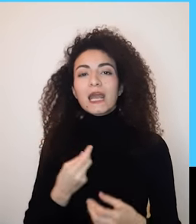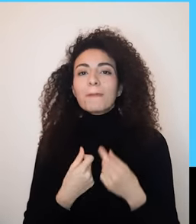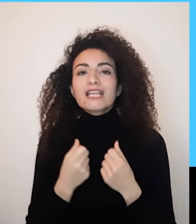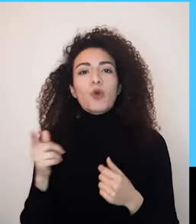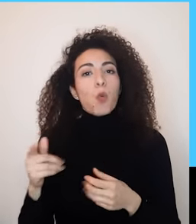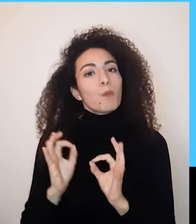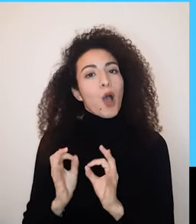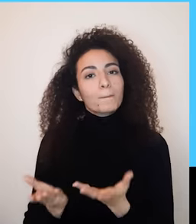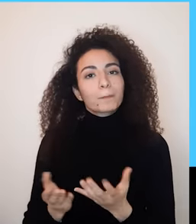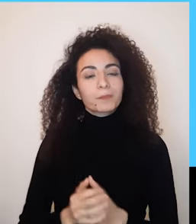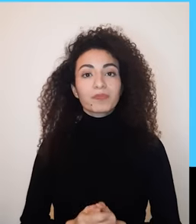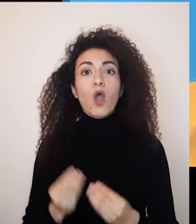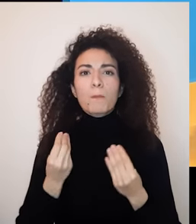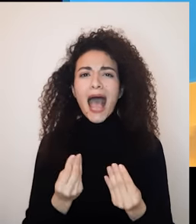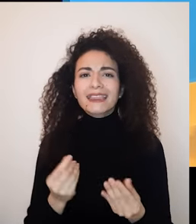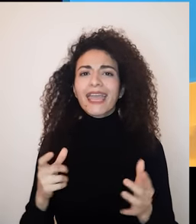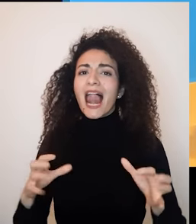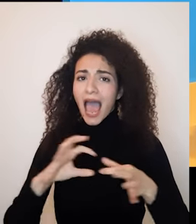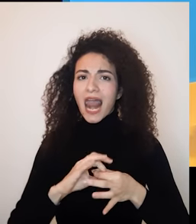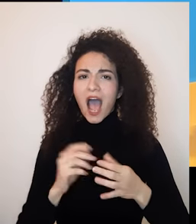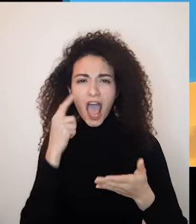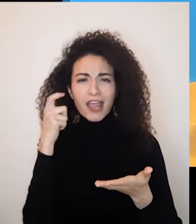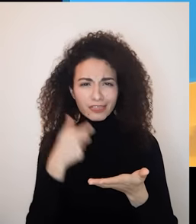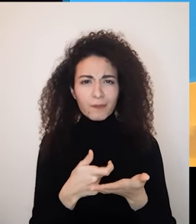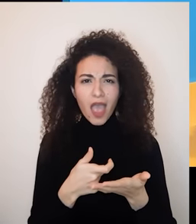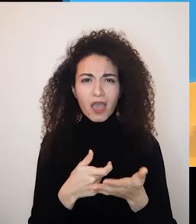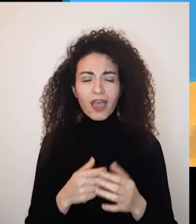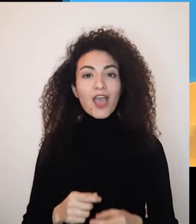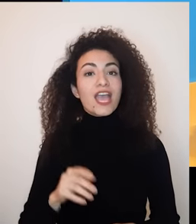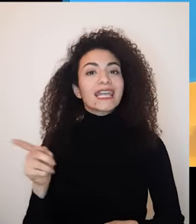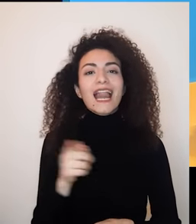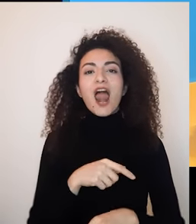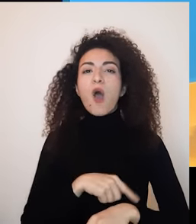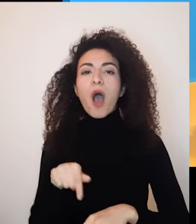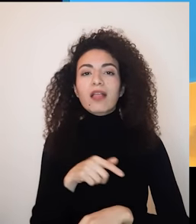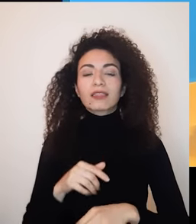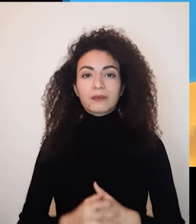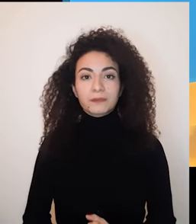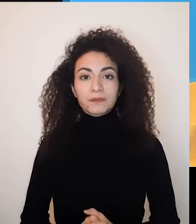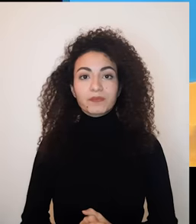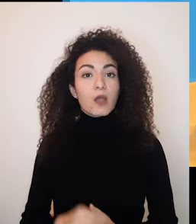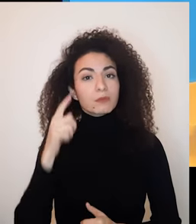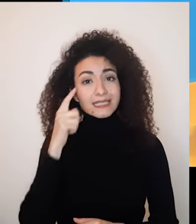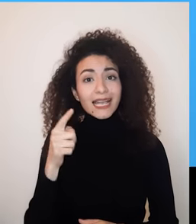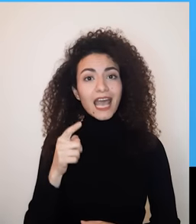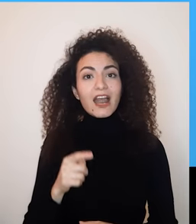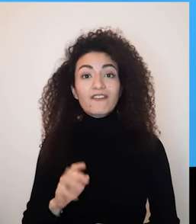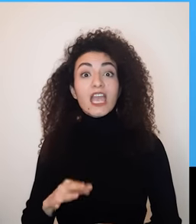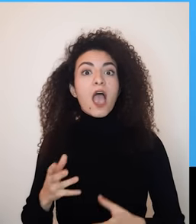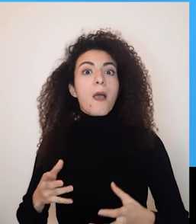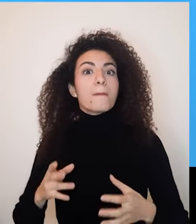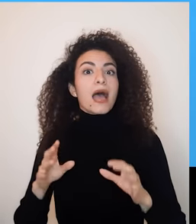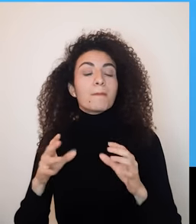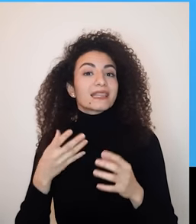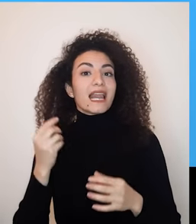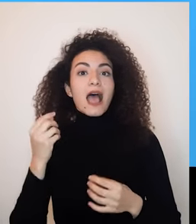ومرغوب ومميز بنظرنا النعطة العلاقة ما تستحق من انتباه وعينيه مستمرة بأوقات الفرح والمحنة كمان وأنه